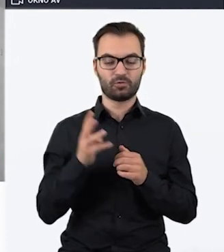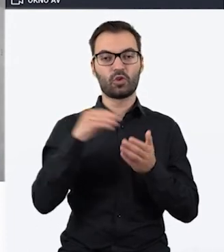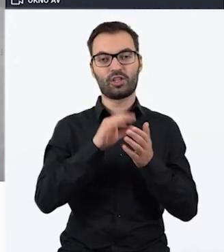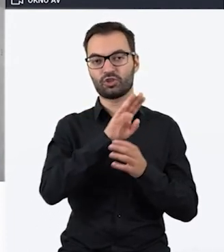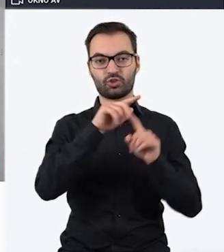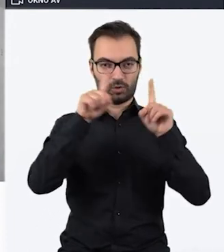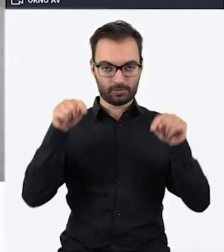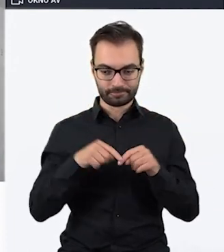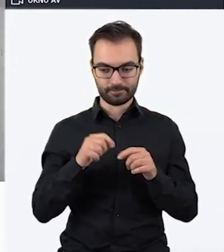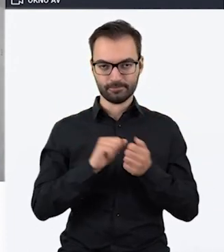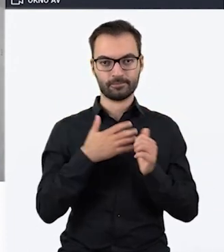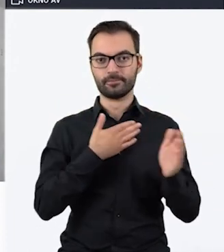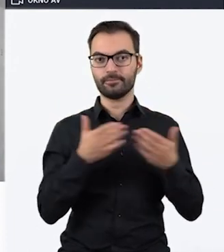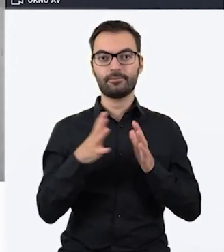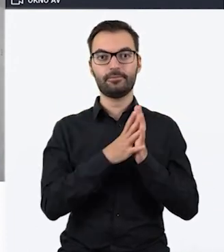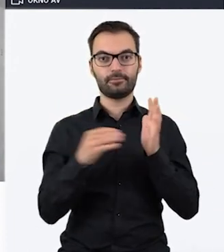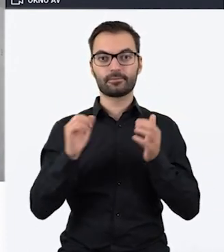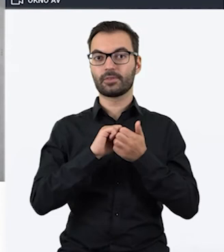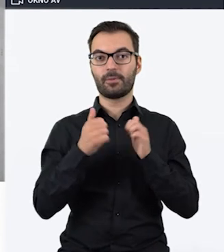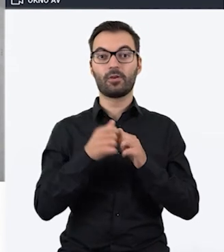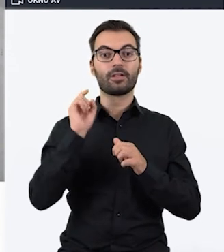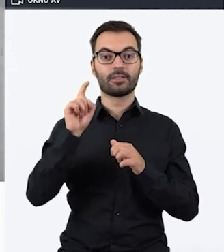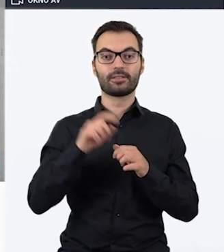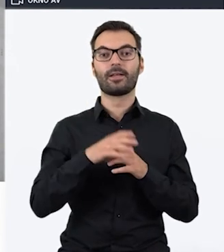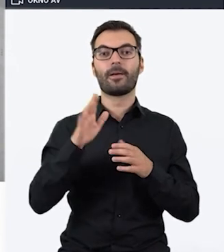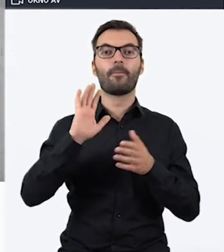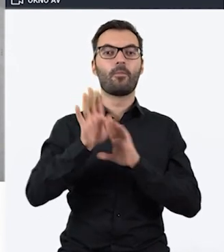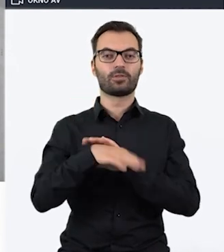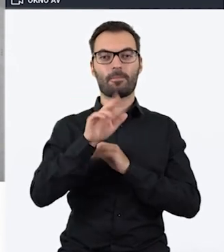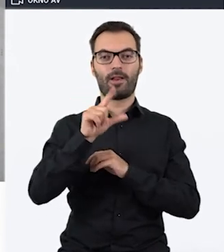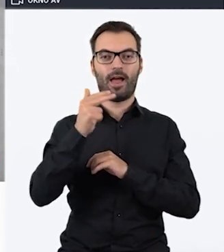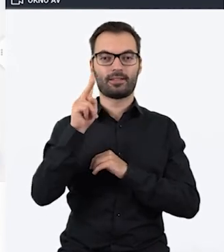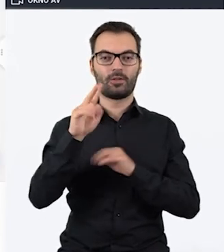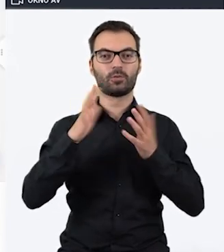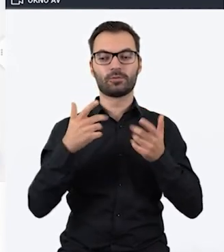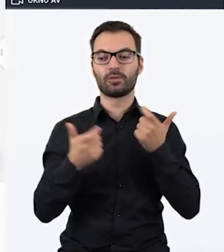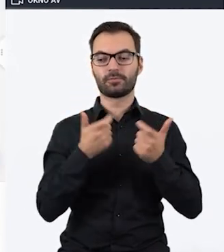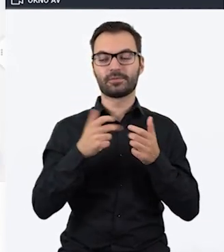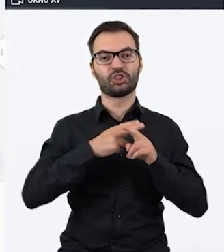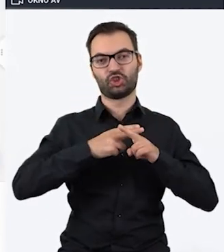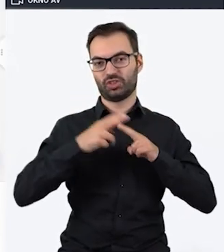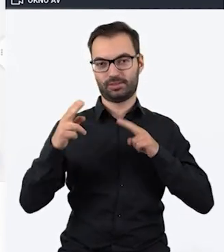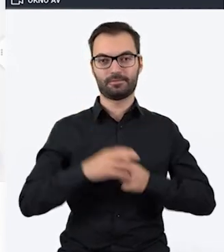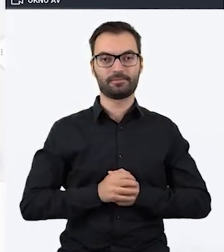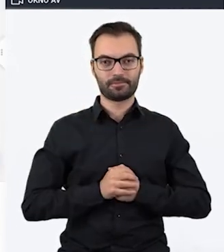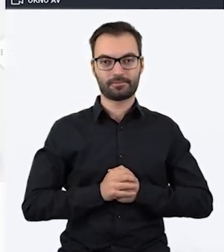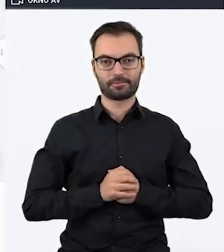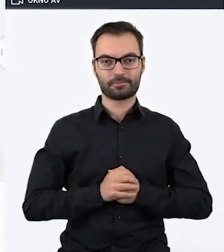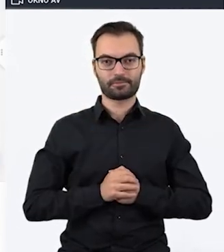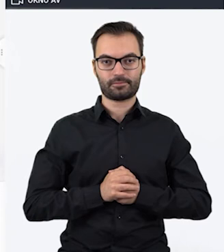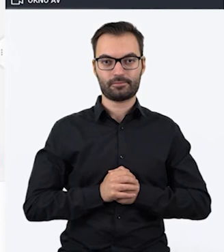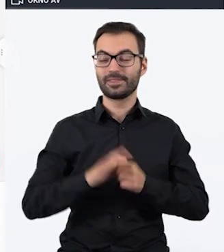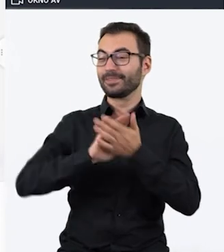szablonu, albo klikamy sobie blank, czyli tworzymy czystą stronę. No teraz tę